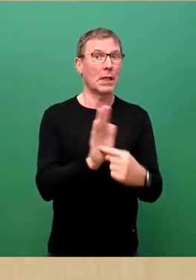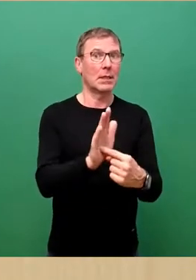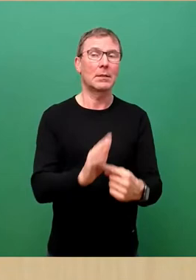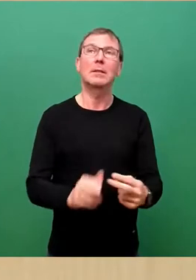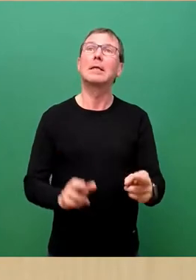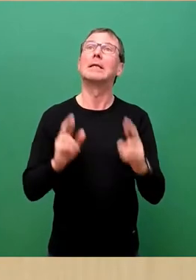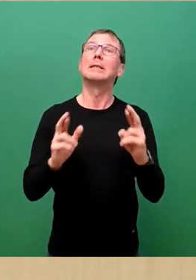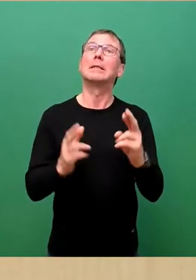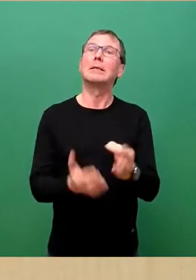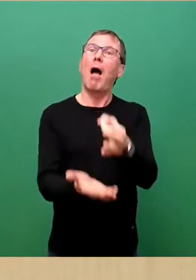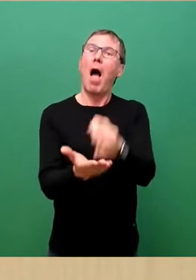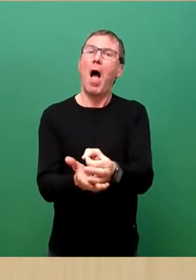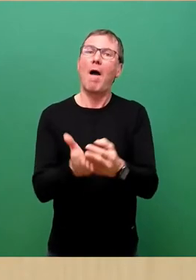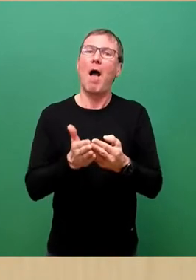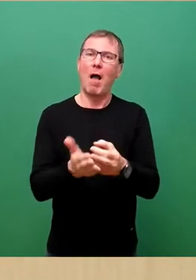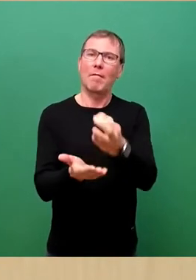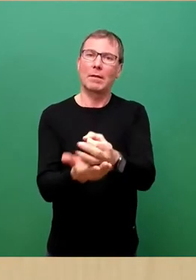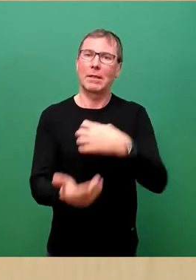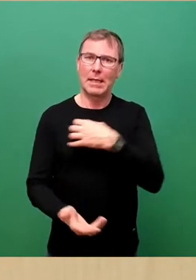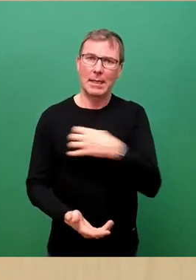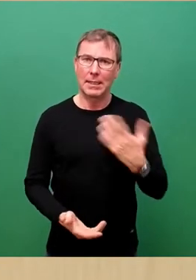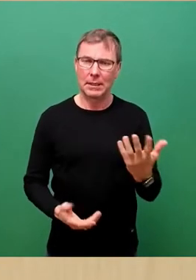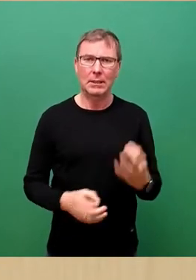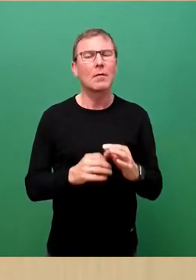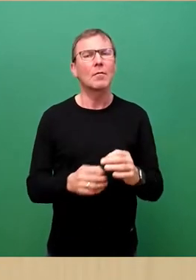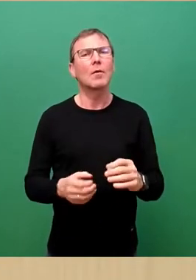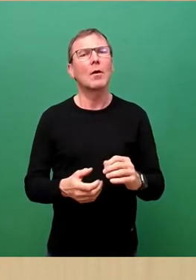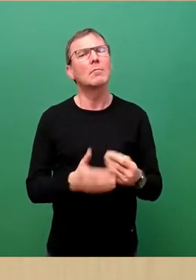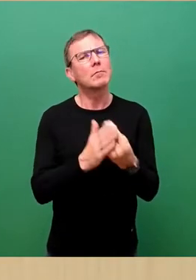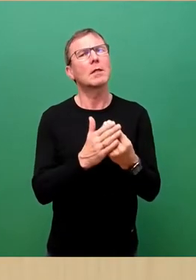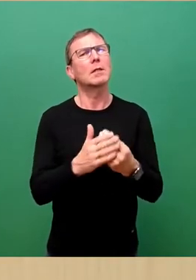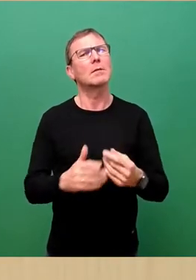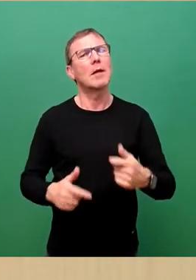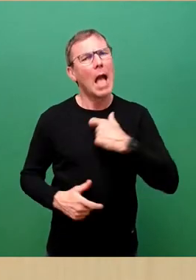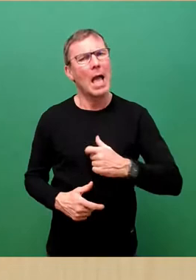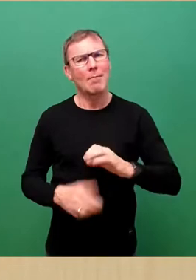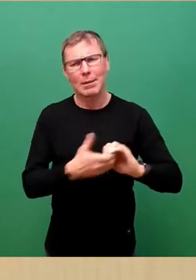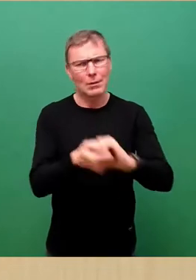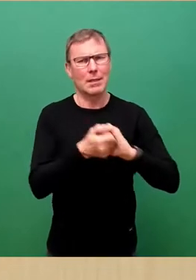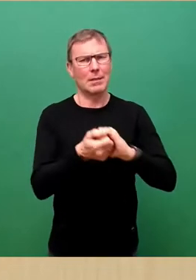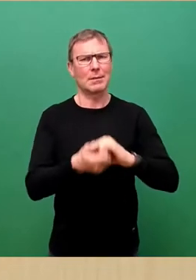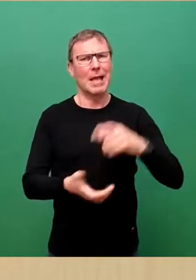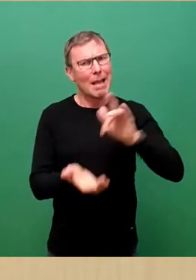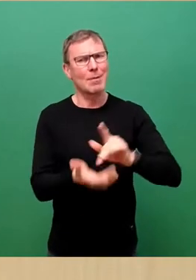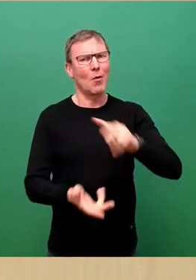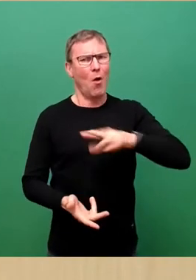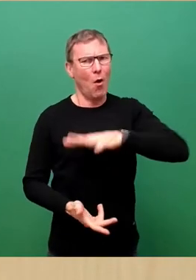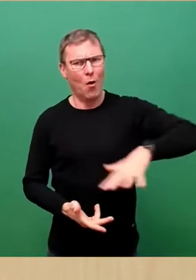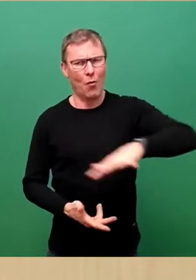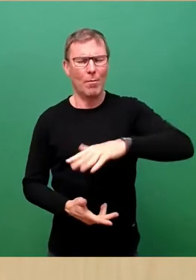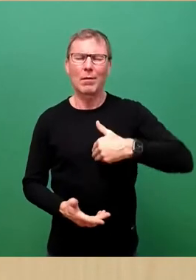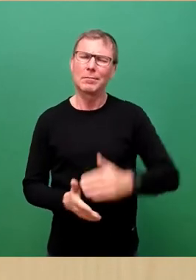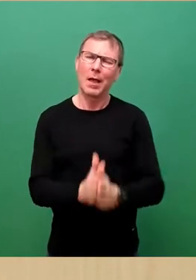Dresden. Ein Zeichen für gelebte Menschlichkeit mitten in Europa. Und ich bitte Sie,